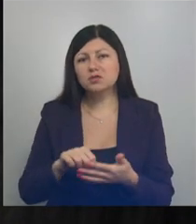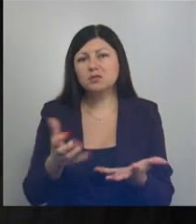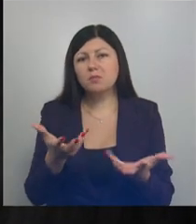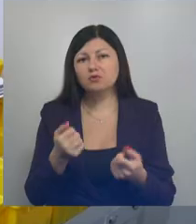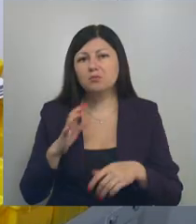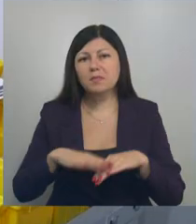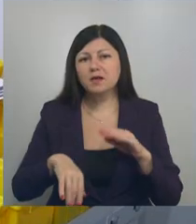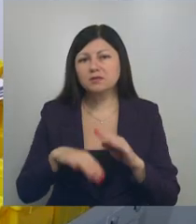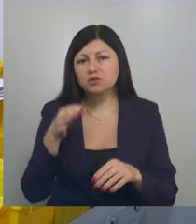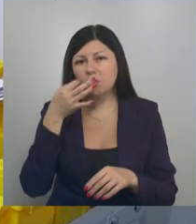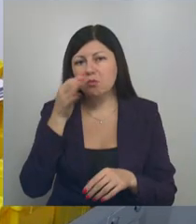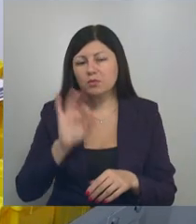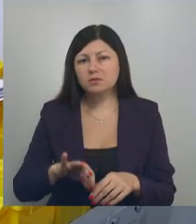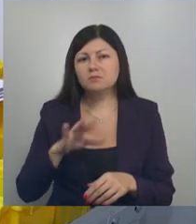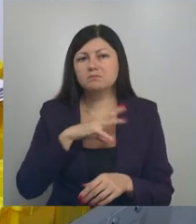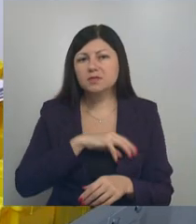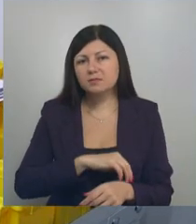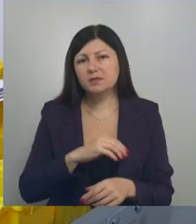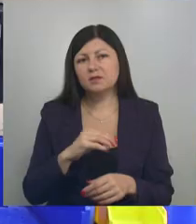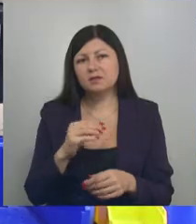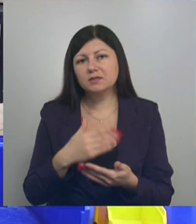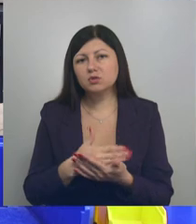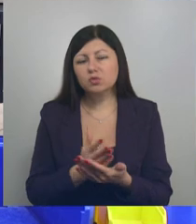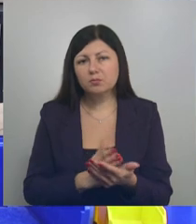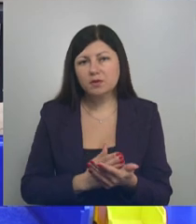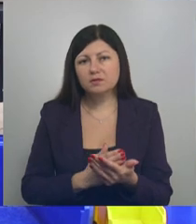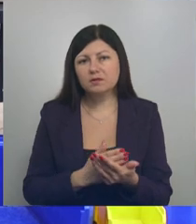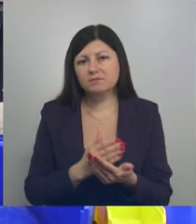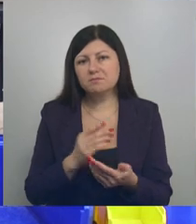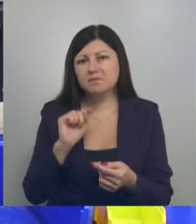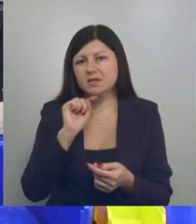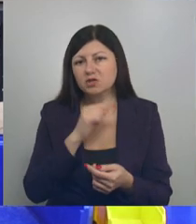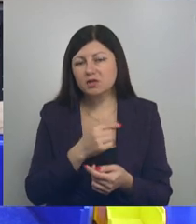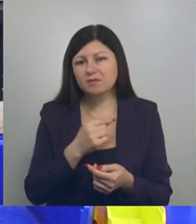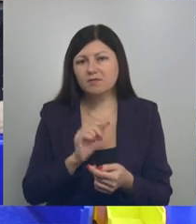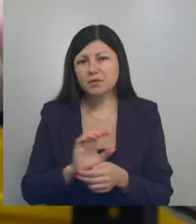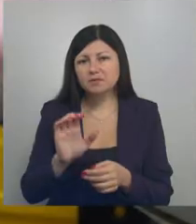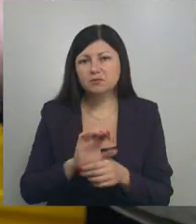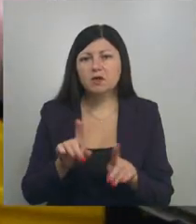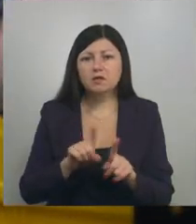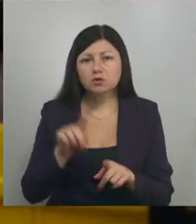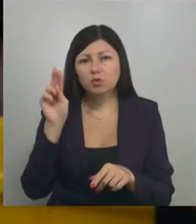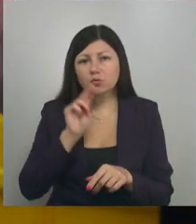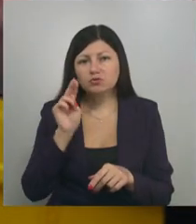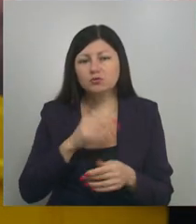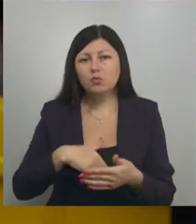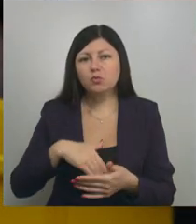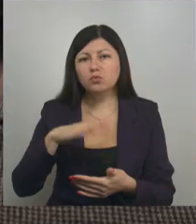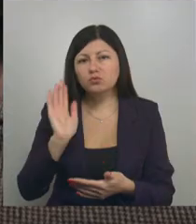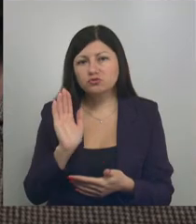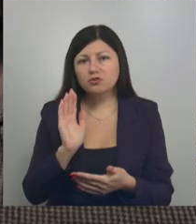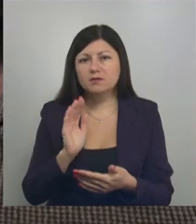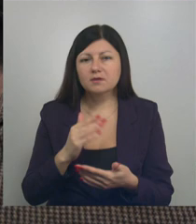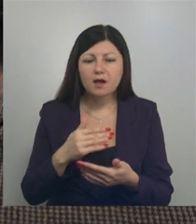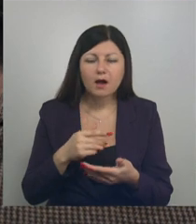практический опыт применения инструментов бережливого производства в логистических процессах, а также учатся улучшать операционные и